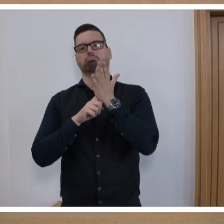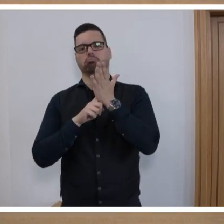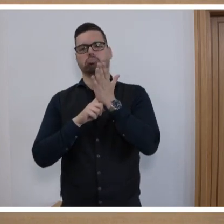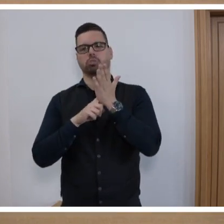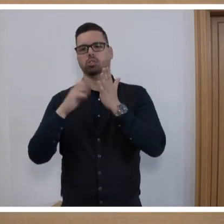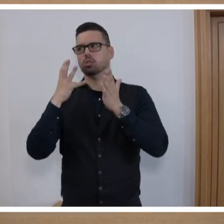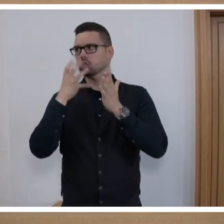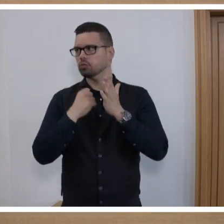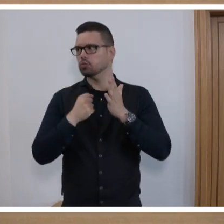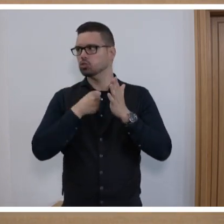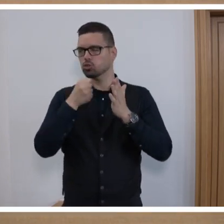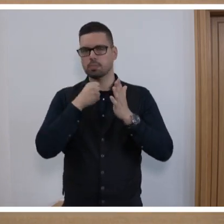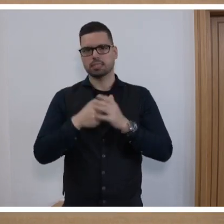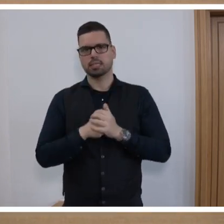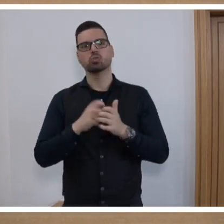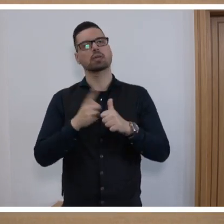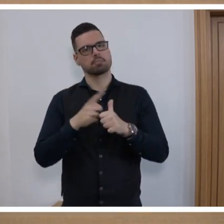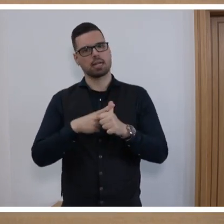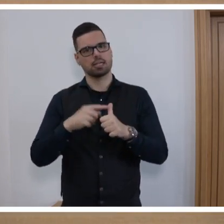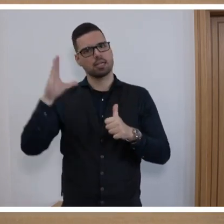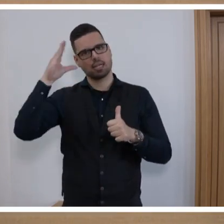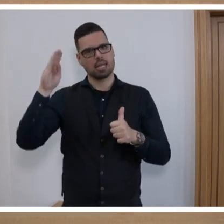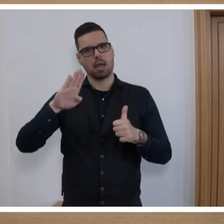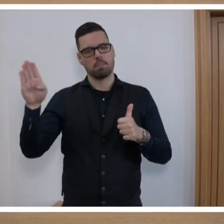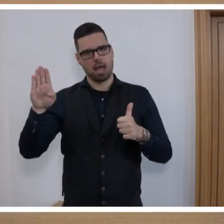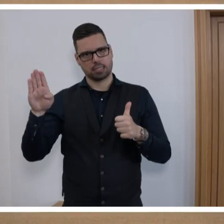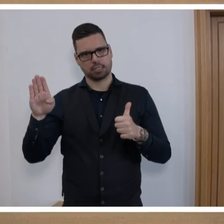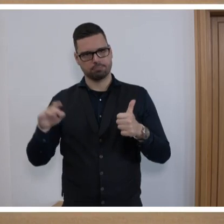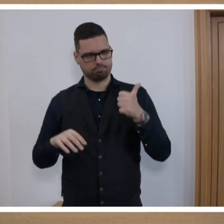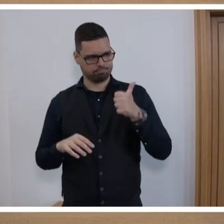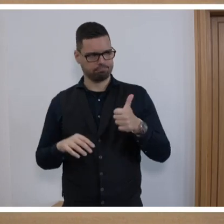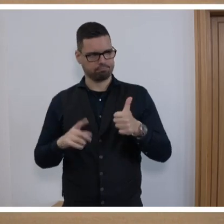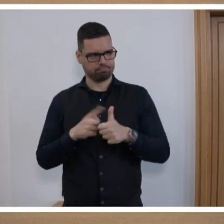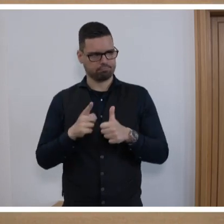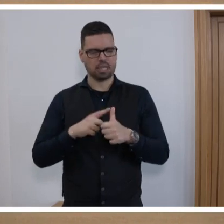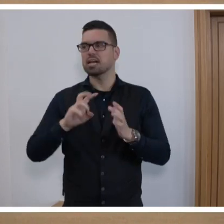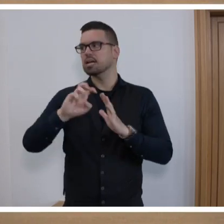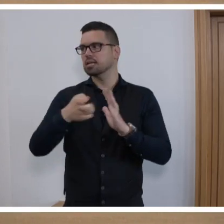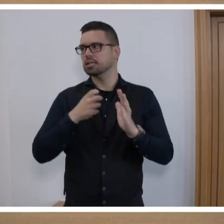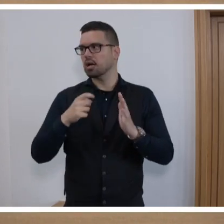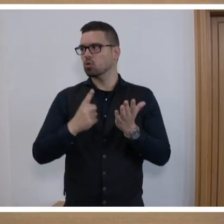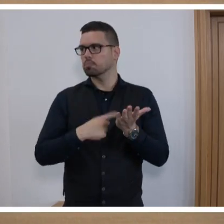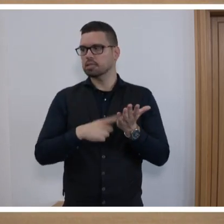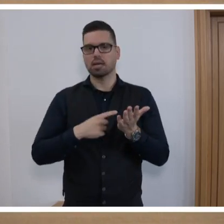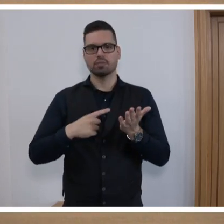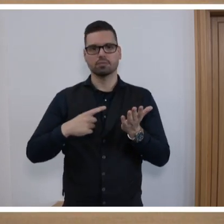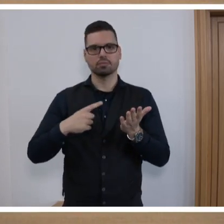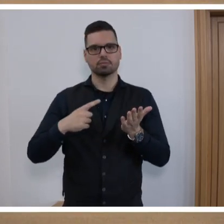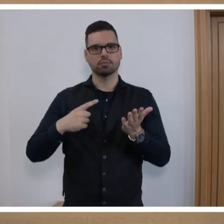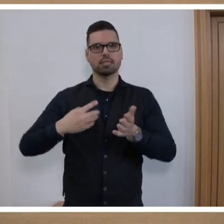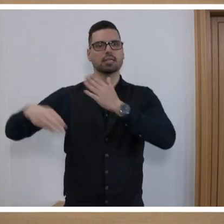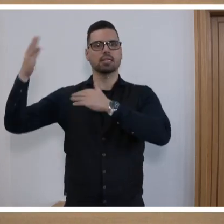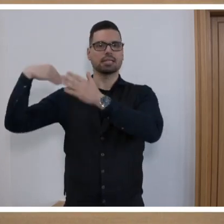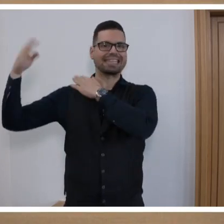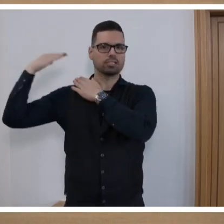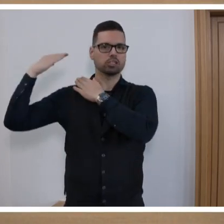nicht unkommentiert lassen. Zuerst einmal, Herr Barke, denke ich, haben Sie also Nachholbedarf, was die Geschichte des Saarlandes nach dem Kriege